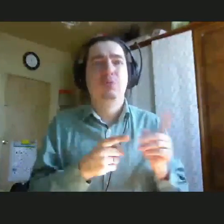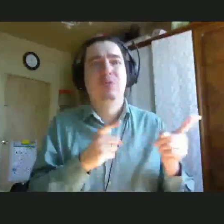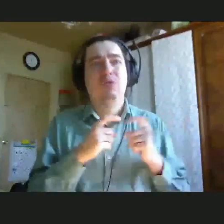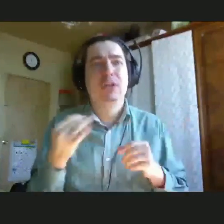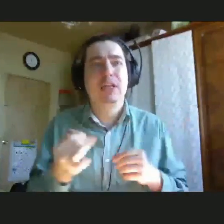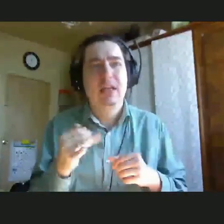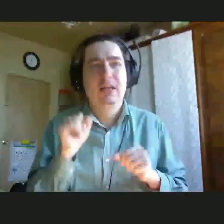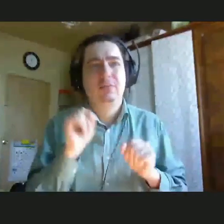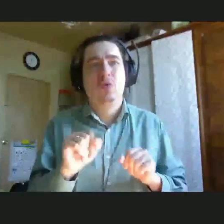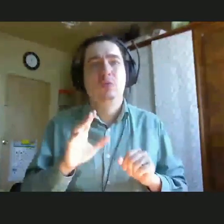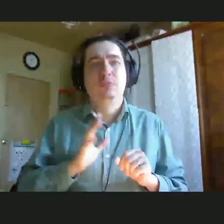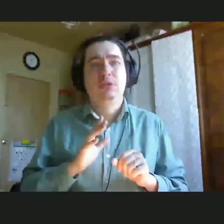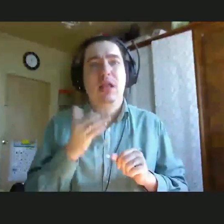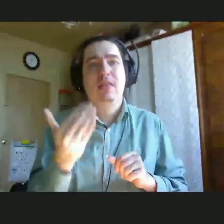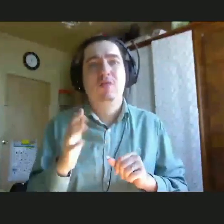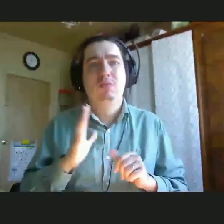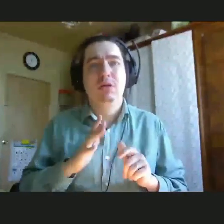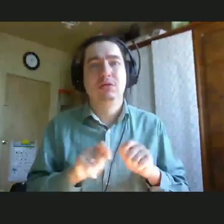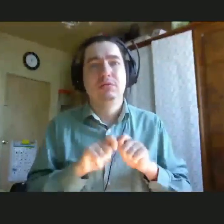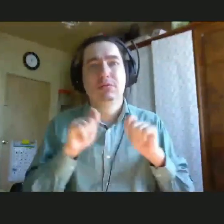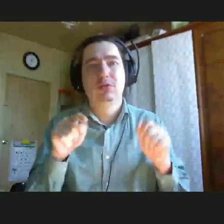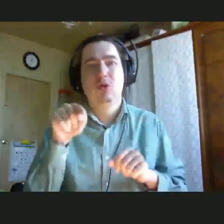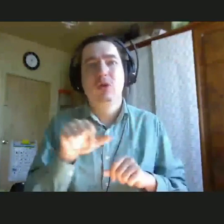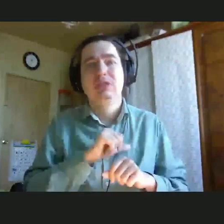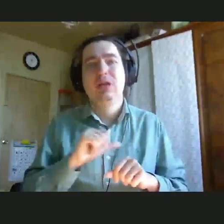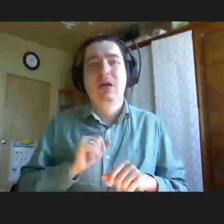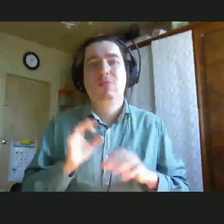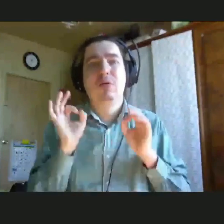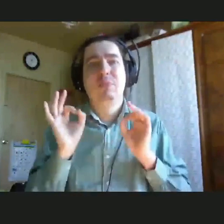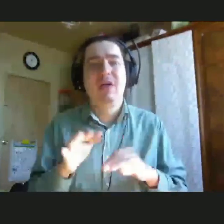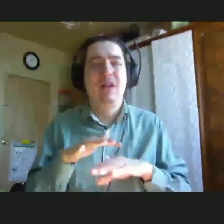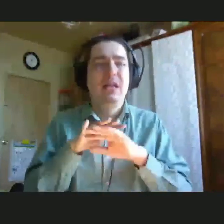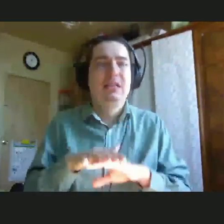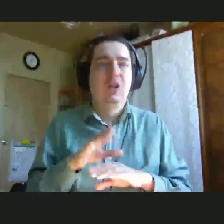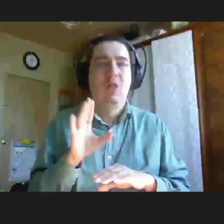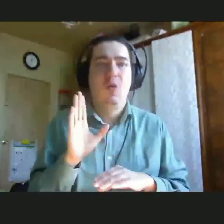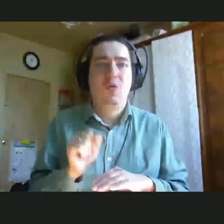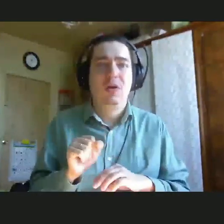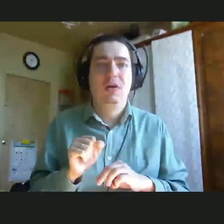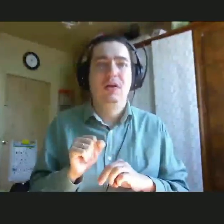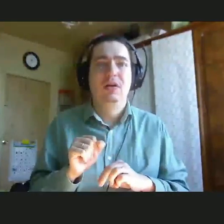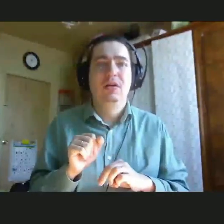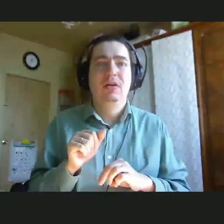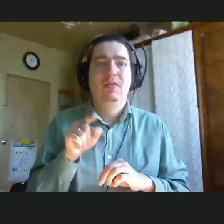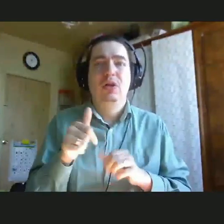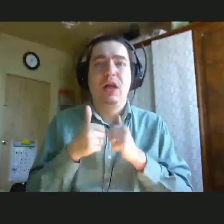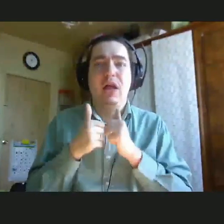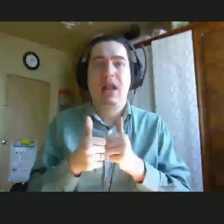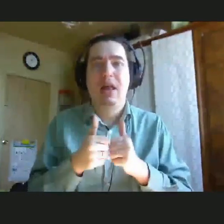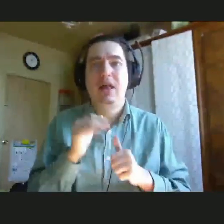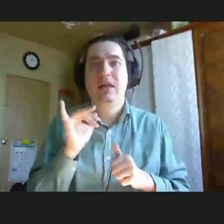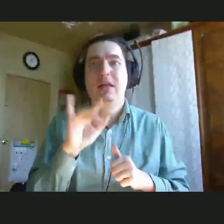привычки, они могут для него открыть вот то самое правильное окно во внешний мир. Вот коллеги Игоря